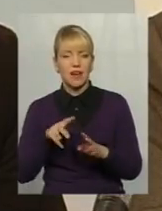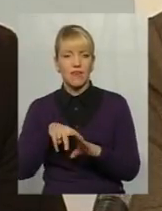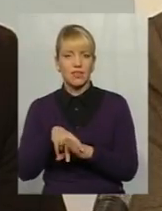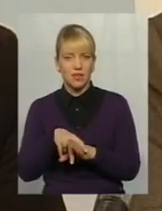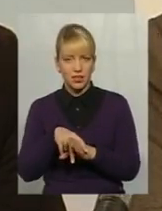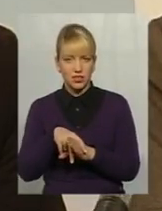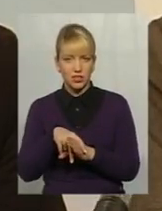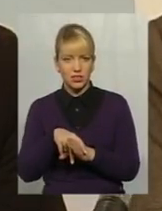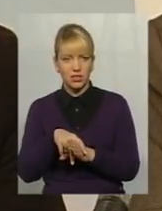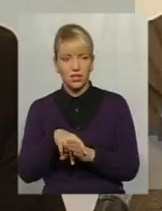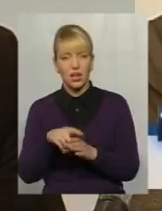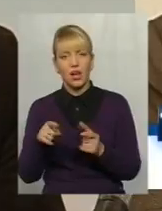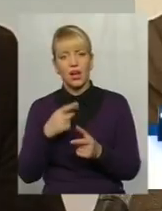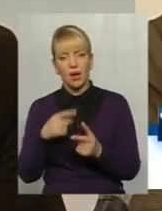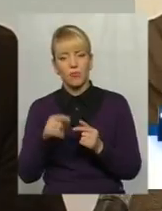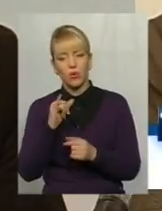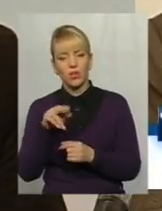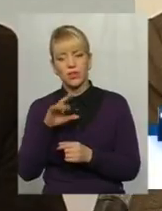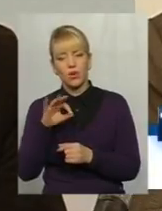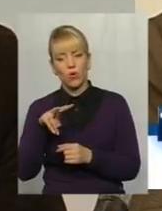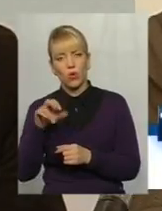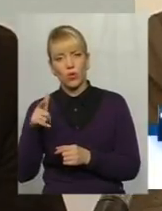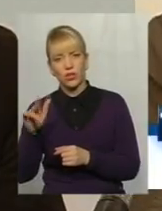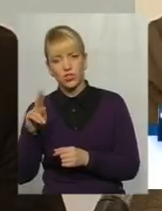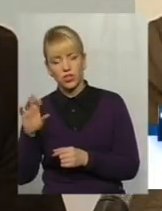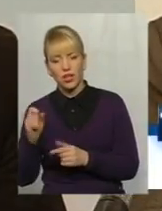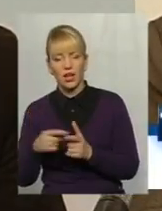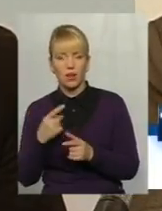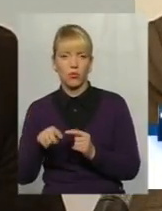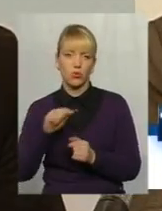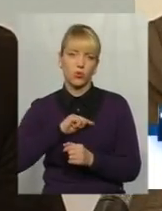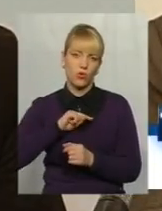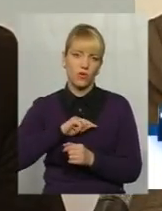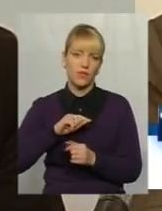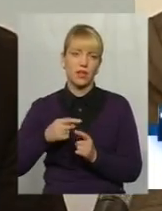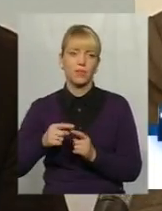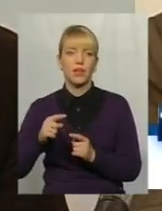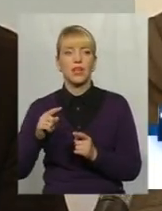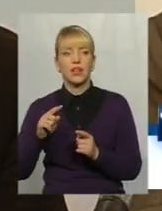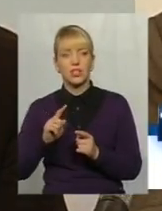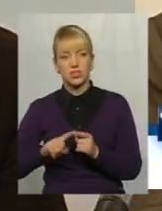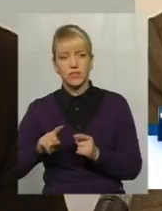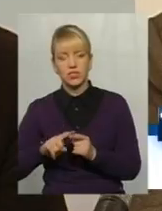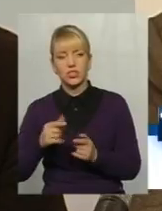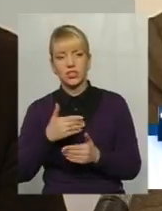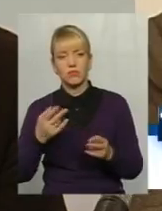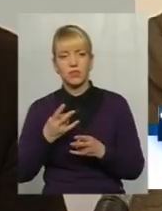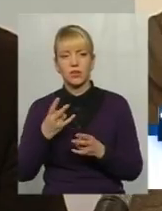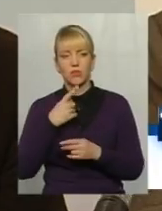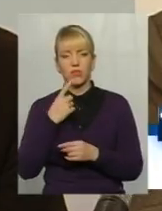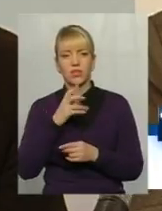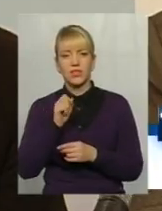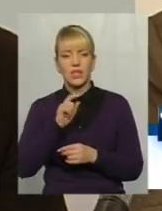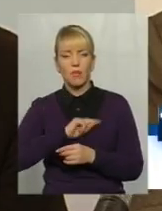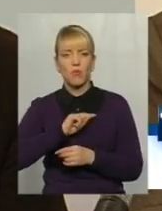або ідеологічне, або духовне, або моральне. Швидше б зараз нам варто було казати за